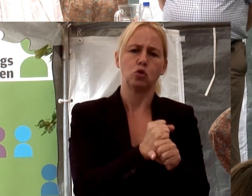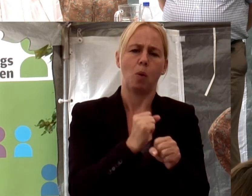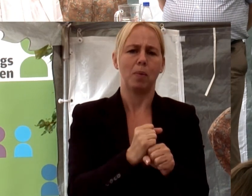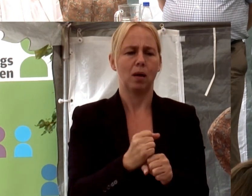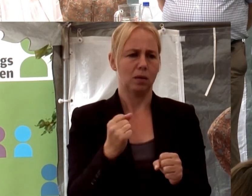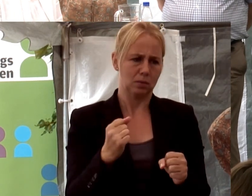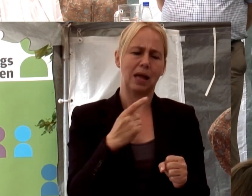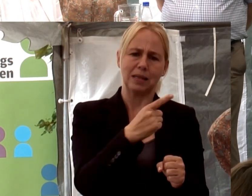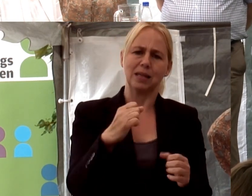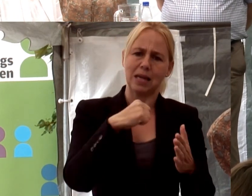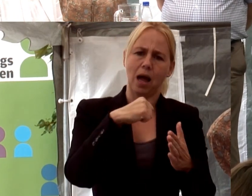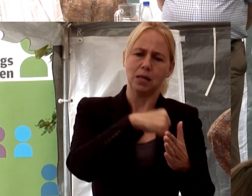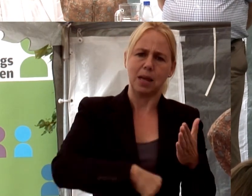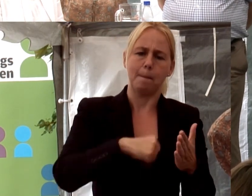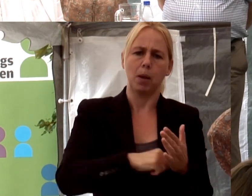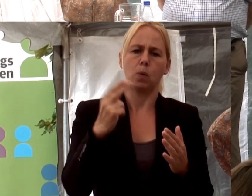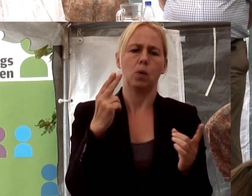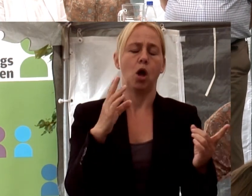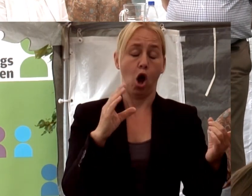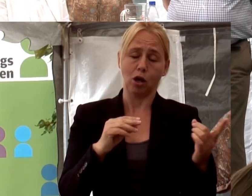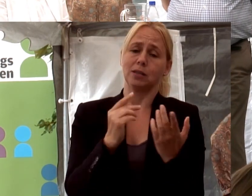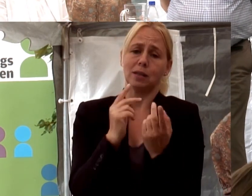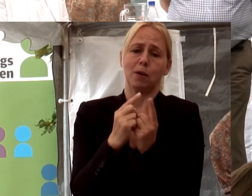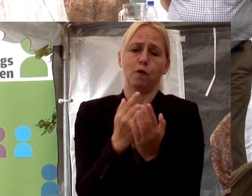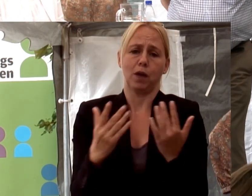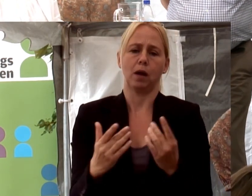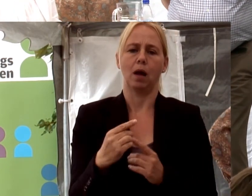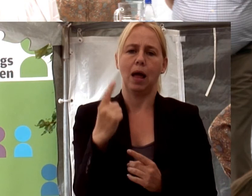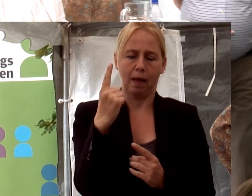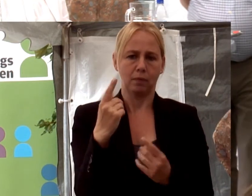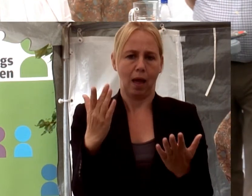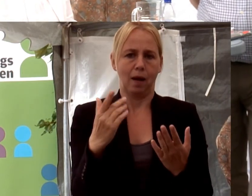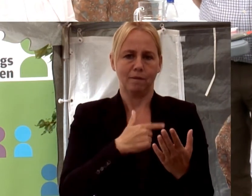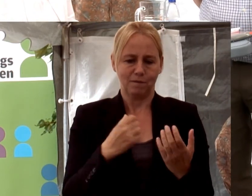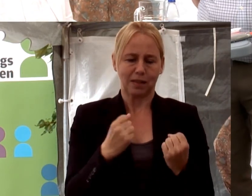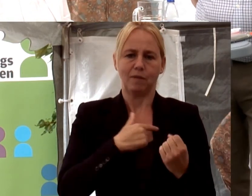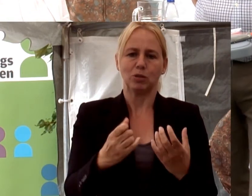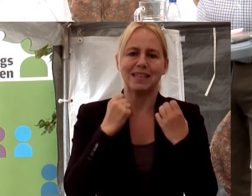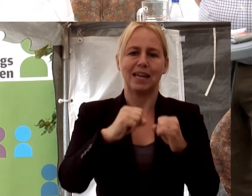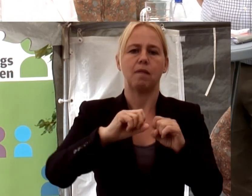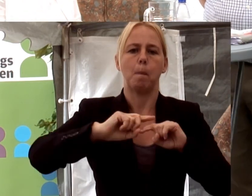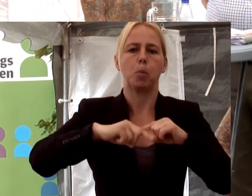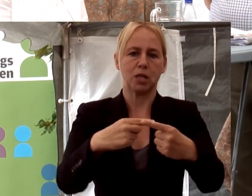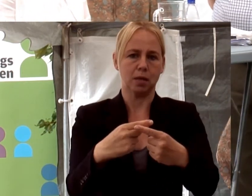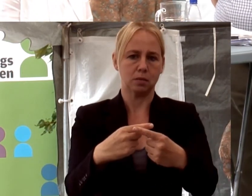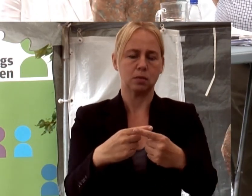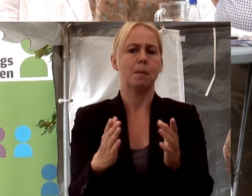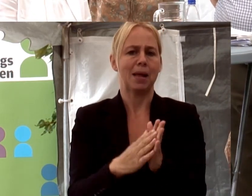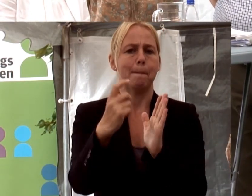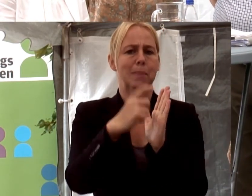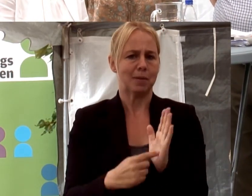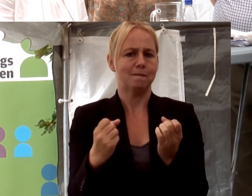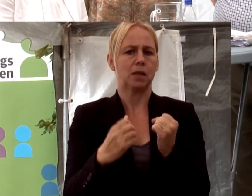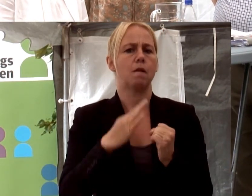vapen i kampen? Ja, det blir flera. Som jag sa, det ena är självklart jätteviktigt att driva processer. Med principiellt viktiga